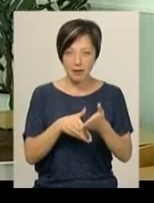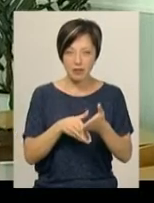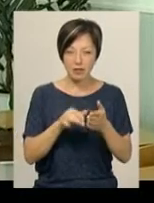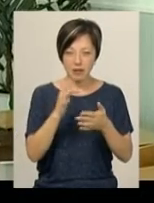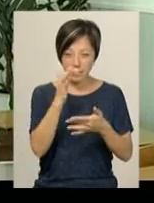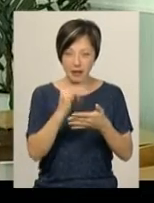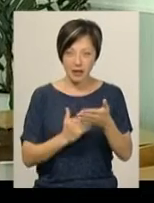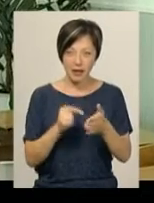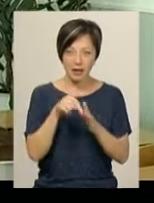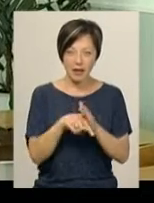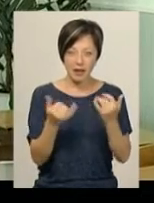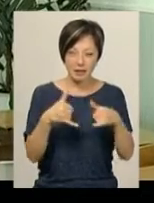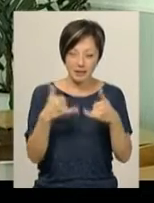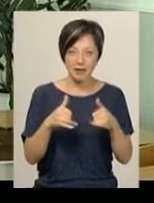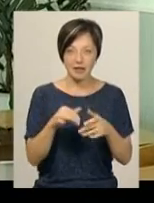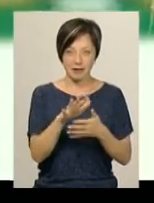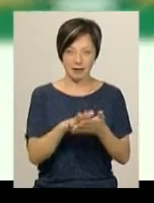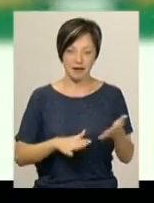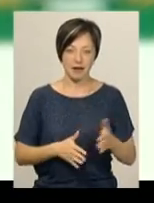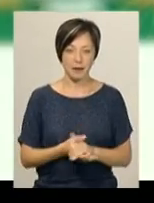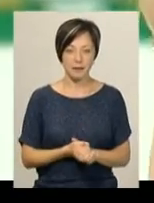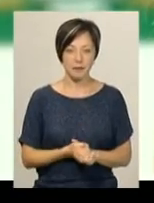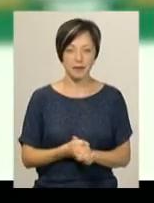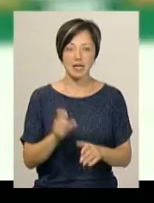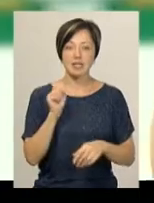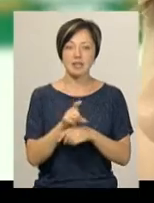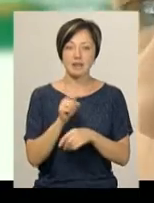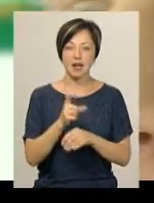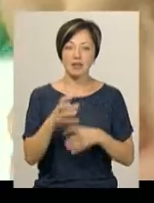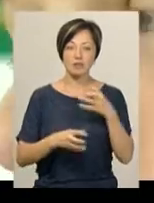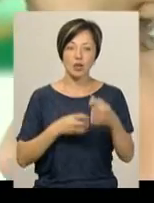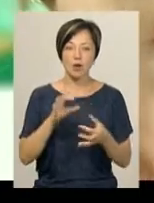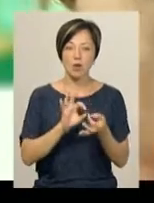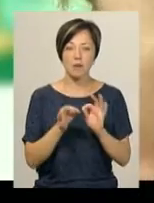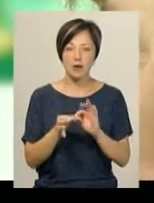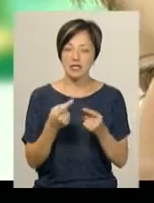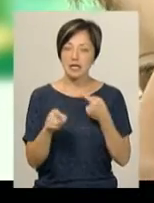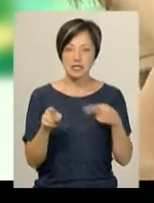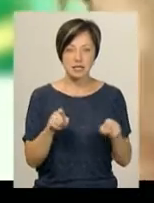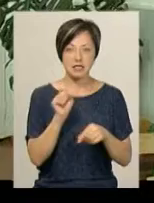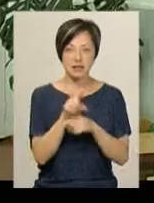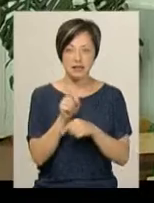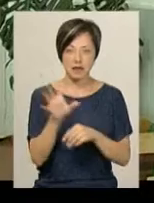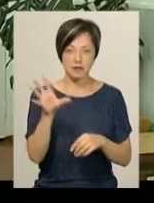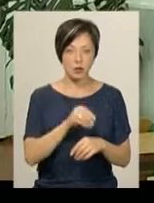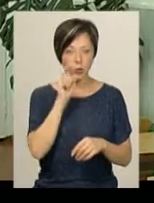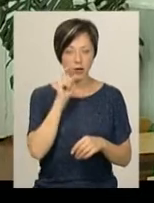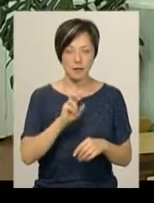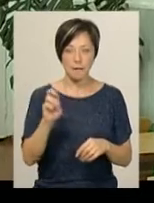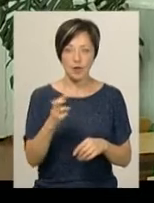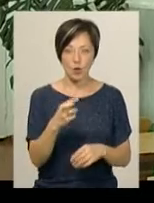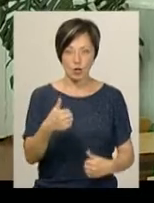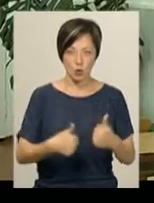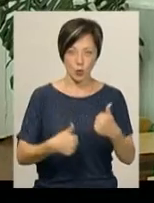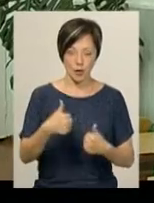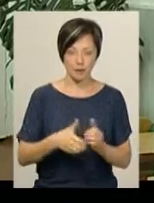концентрацію деяких речовин і так далі. Завдання на міжнародній олімпіаді, каже Влад, різнилися з завданнями всеукраїнських біологічних